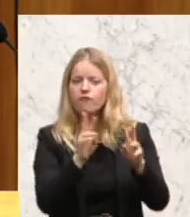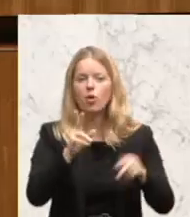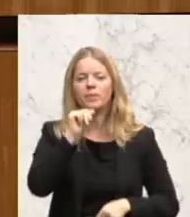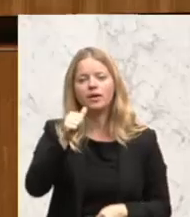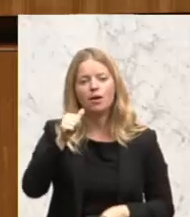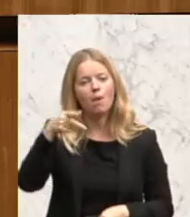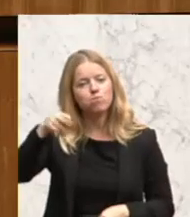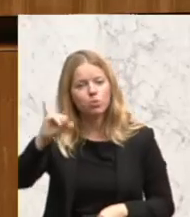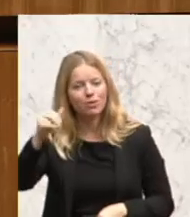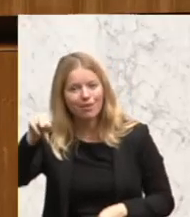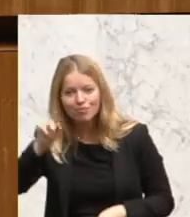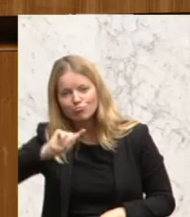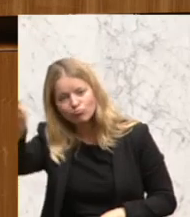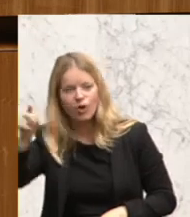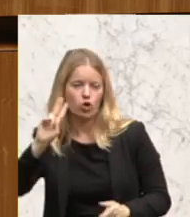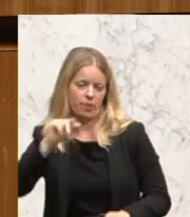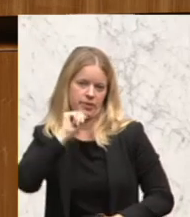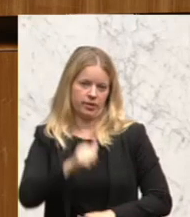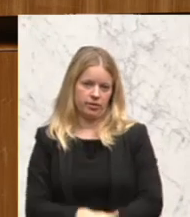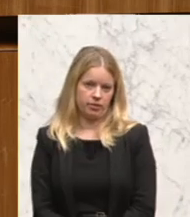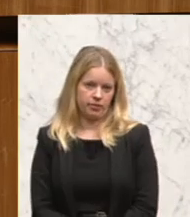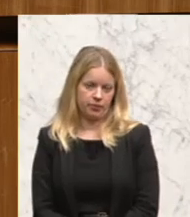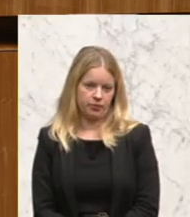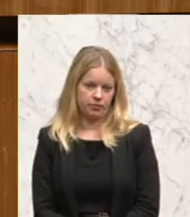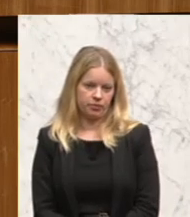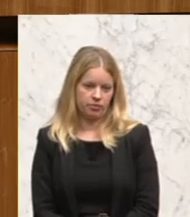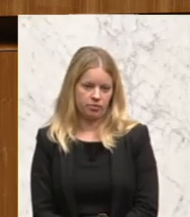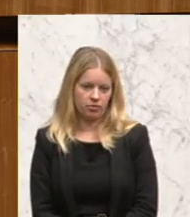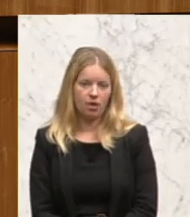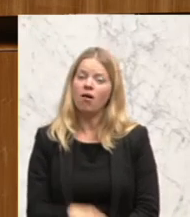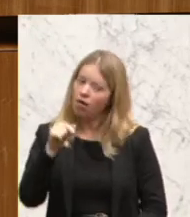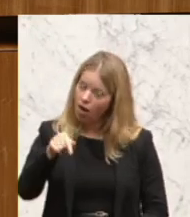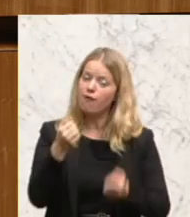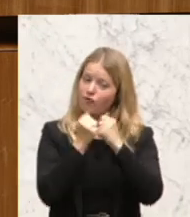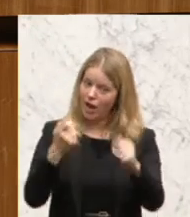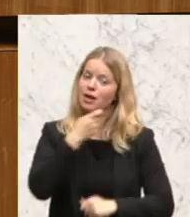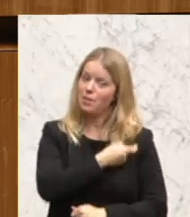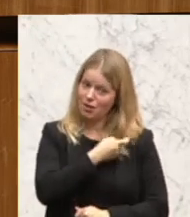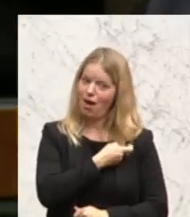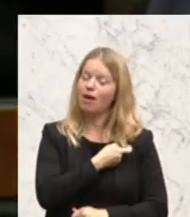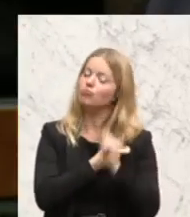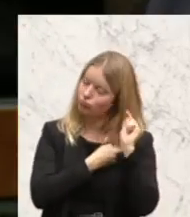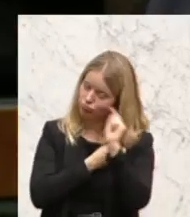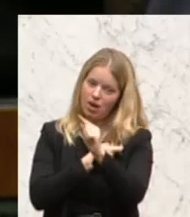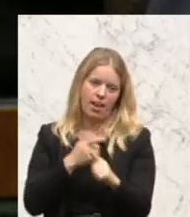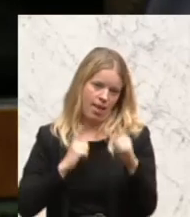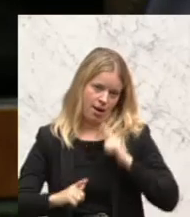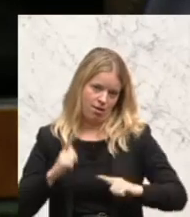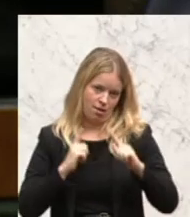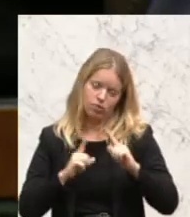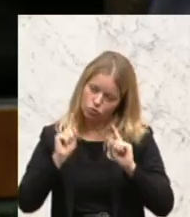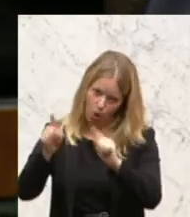Dort wäre die Freiheitliche Partei bedauerlicherweise mehrheitsfähig. In diesem